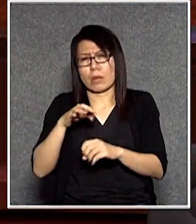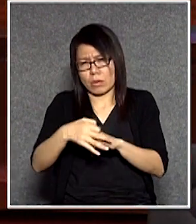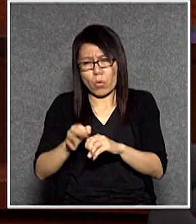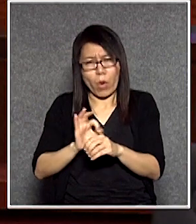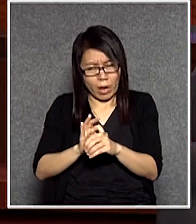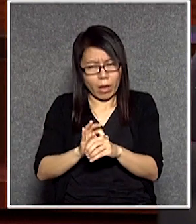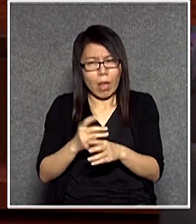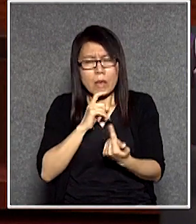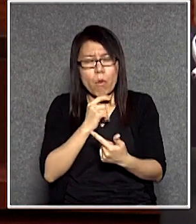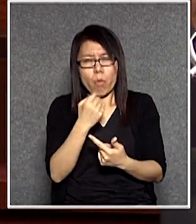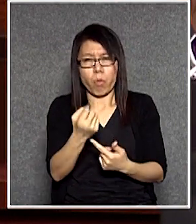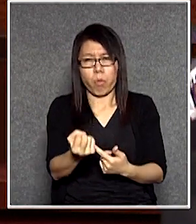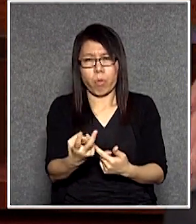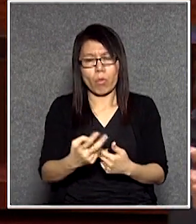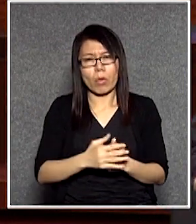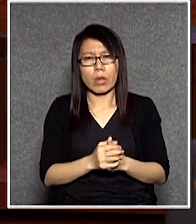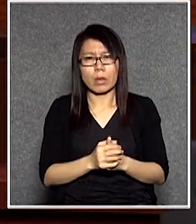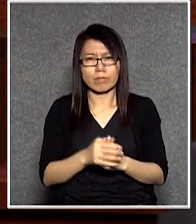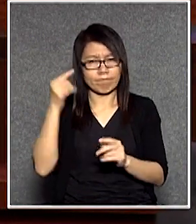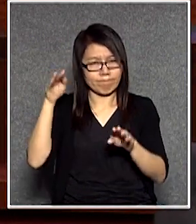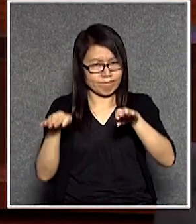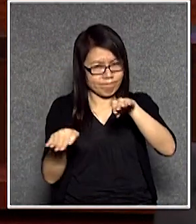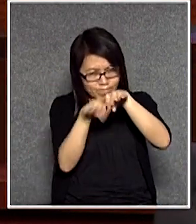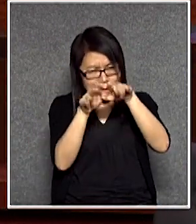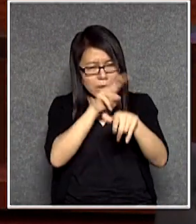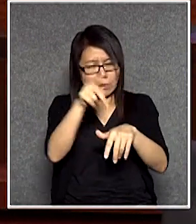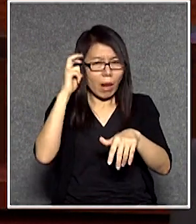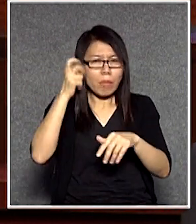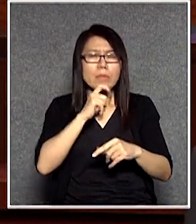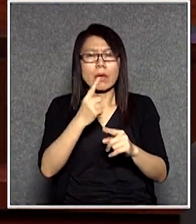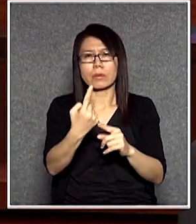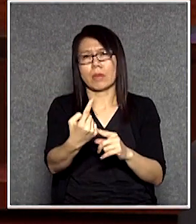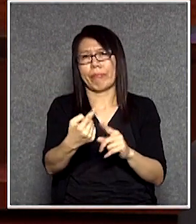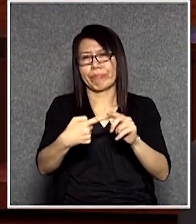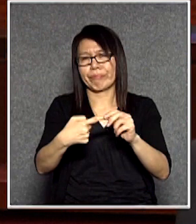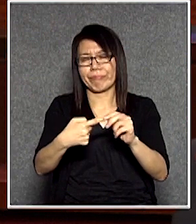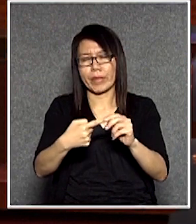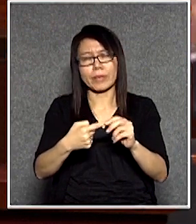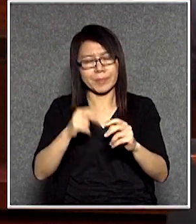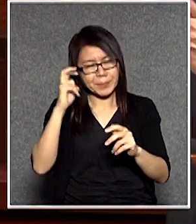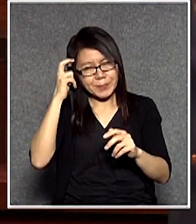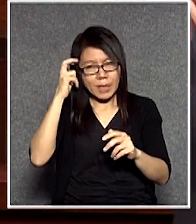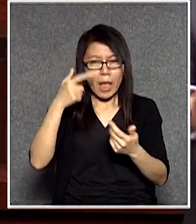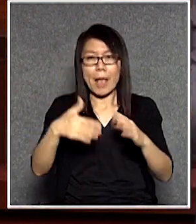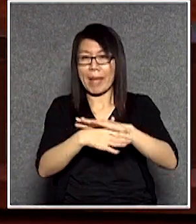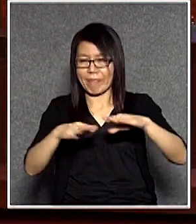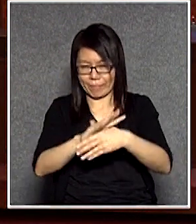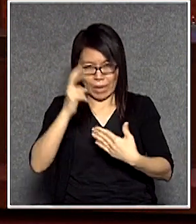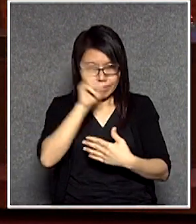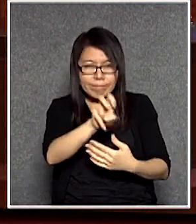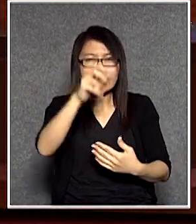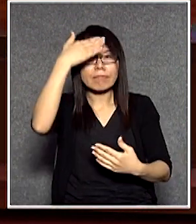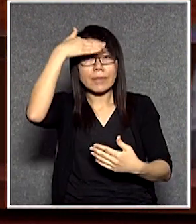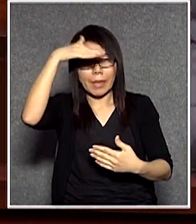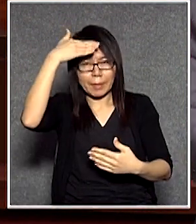有兩個標準是不是一個是理性的就是從文化認知的角度角